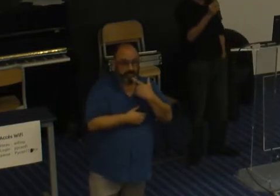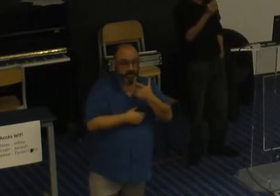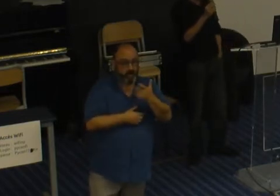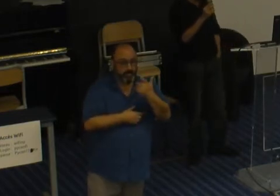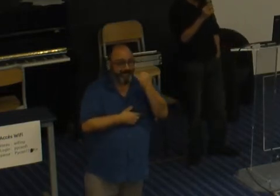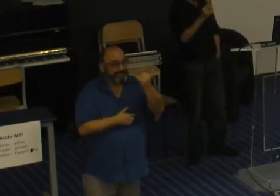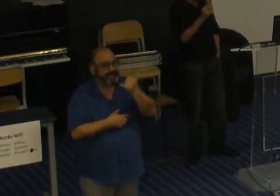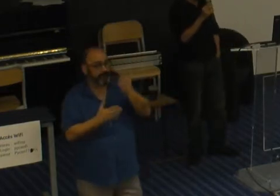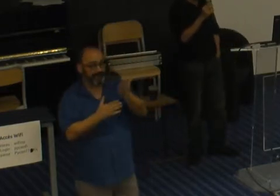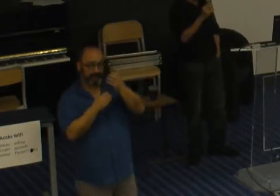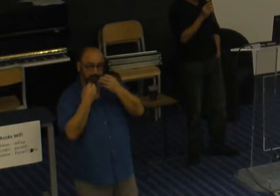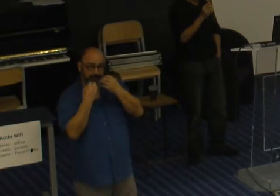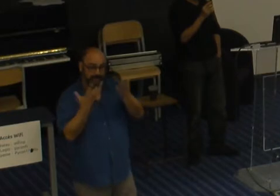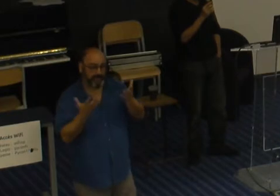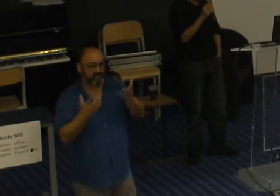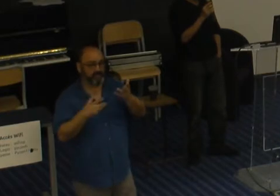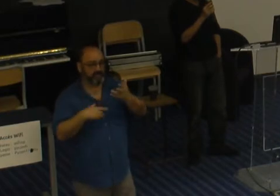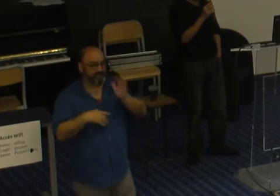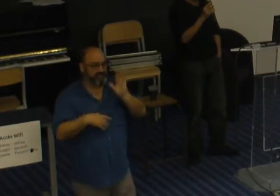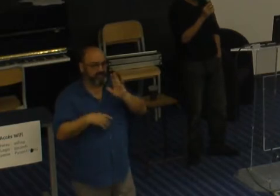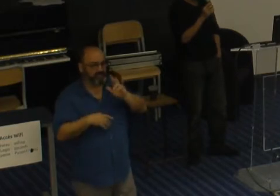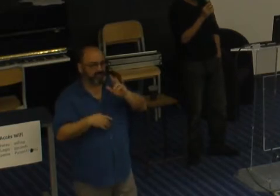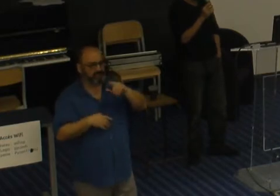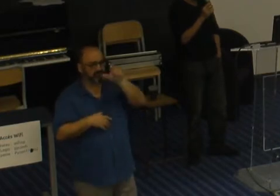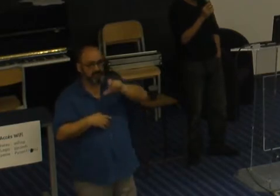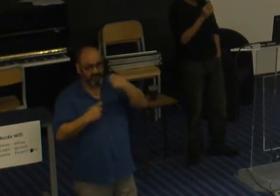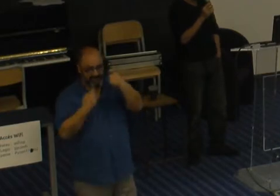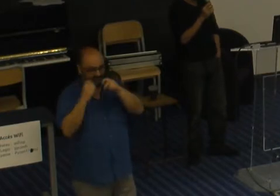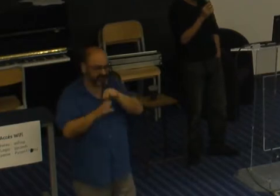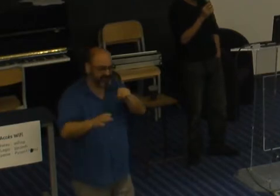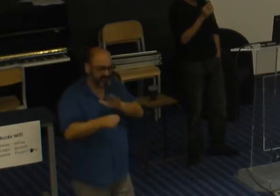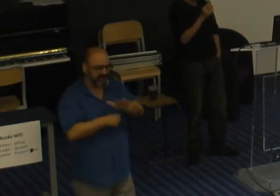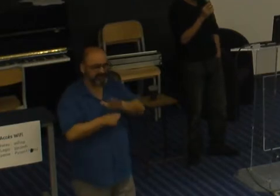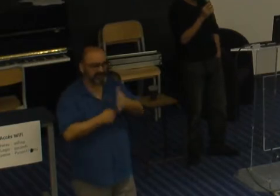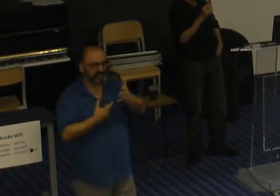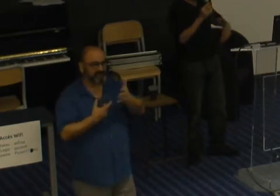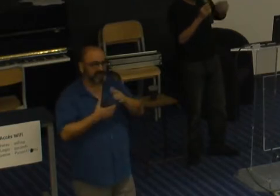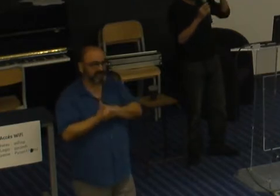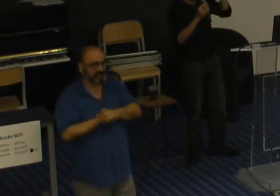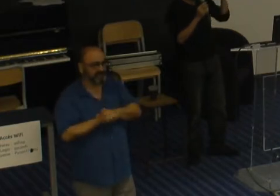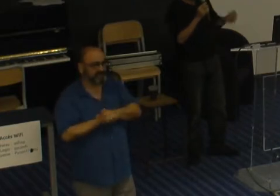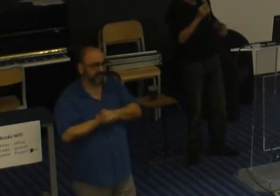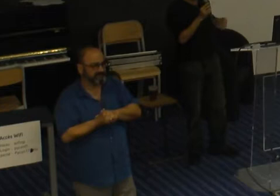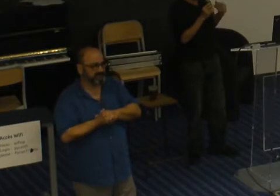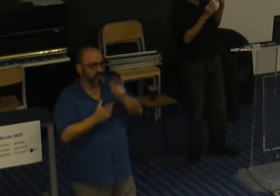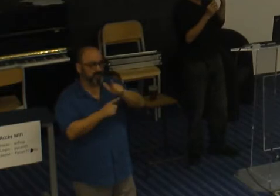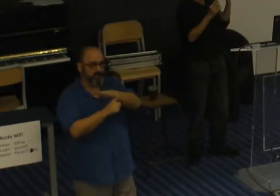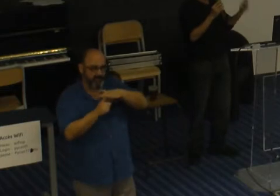ça, mais c'est parce que les gens ne réfléchissent pas forcément à leur environnement et